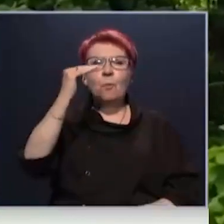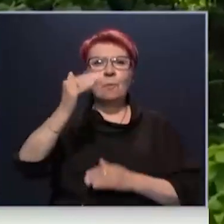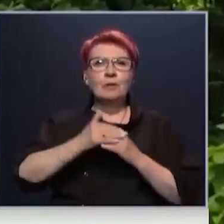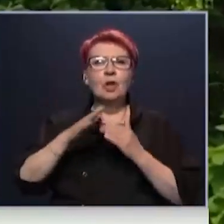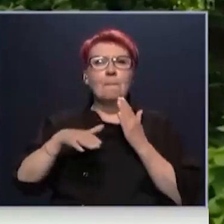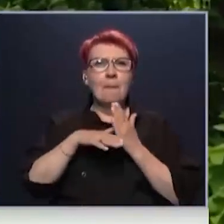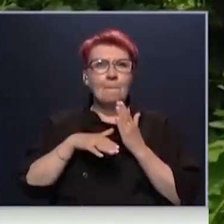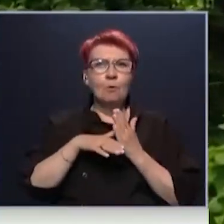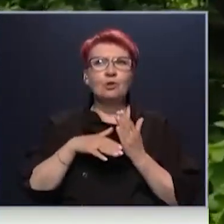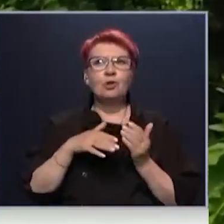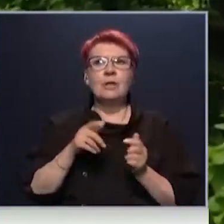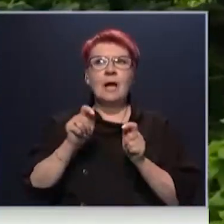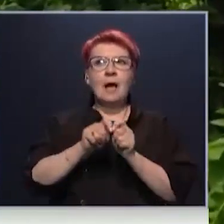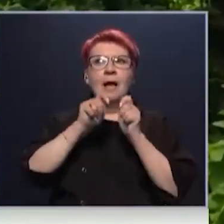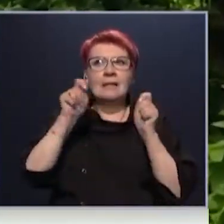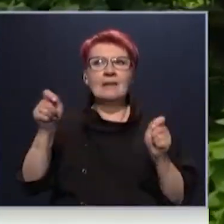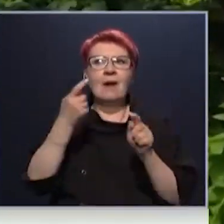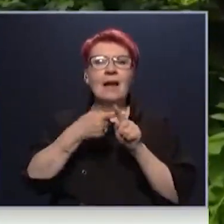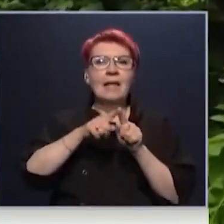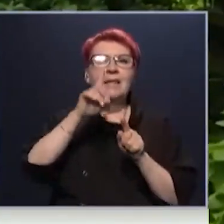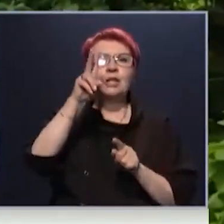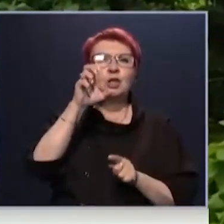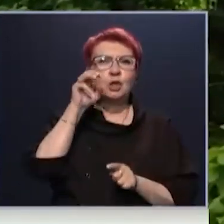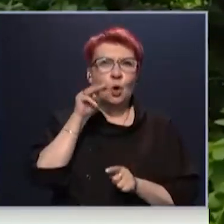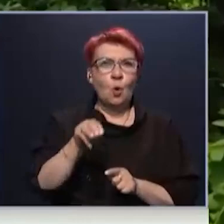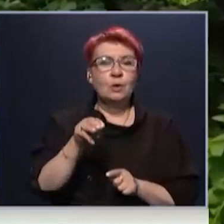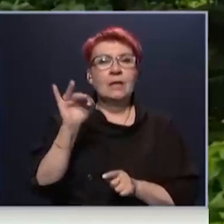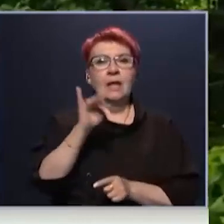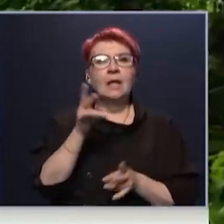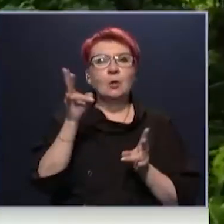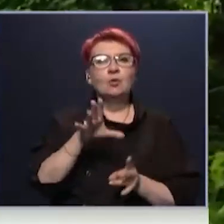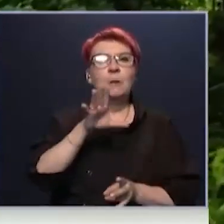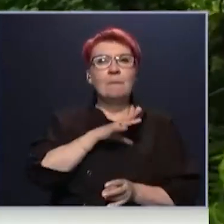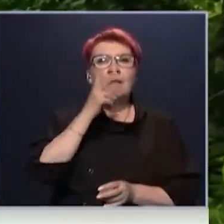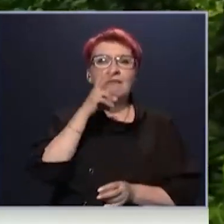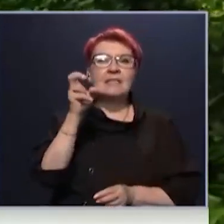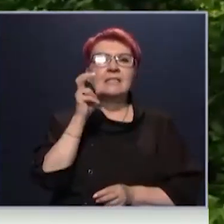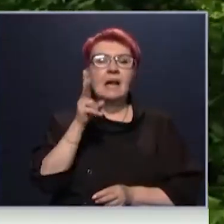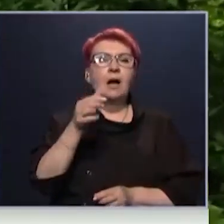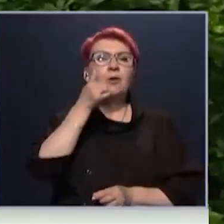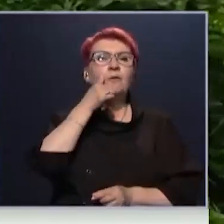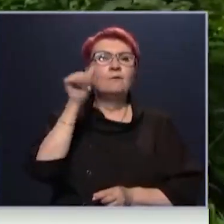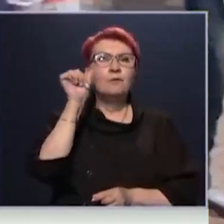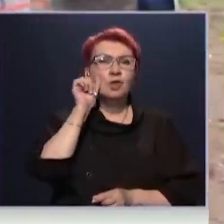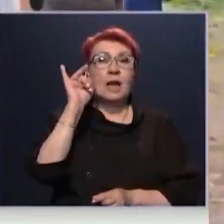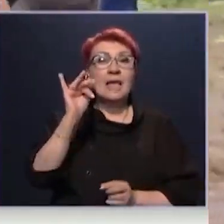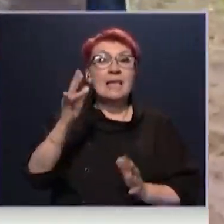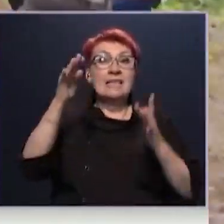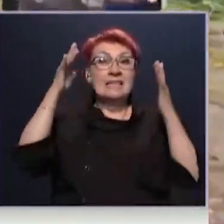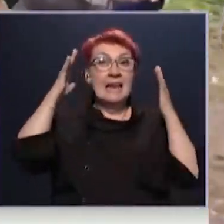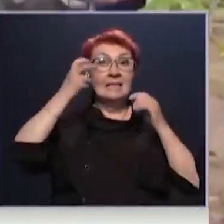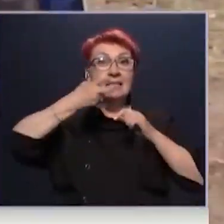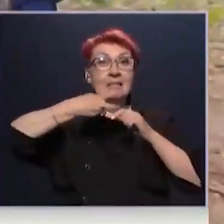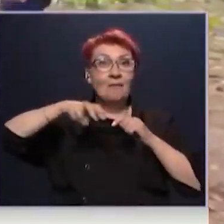помощники открывали этот слет. Ну, и нужно было видеть, как вчера из леса выходили